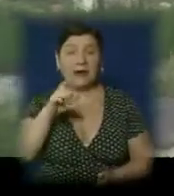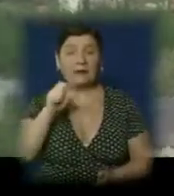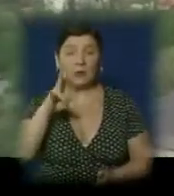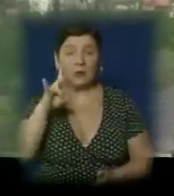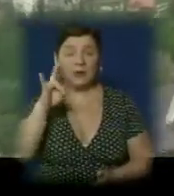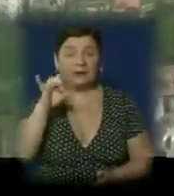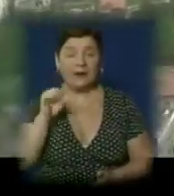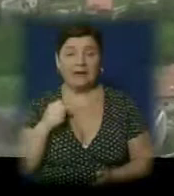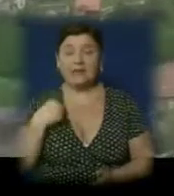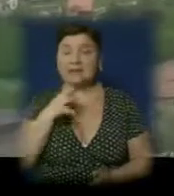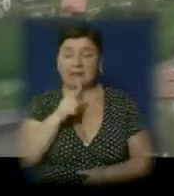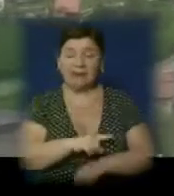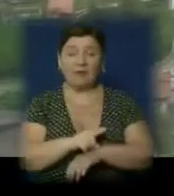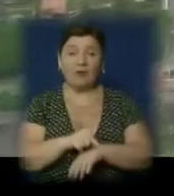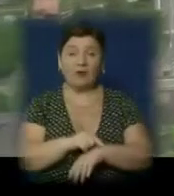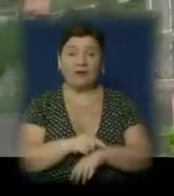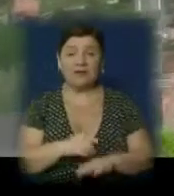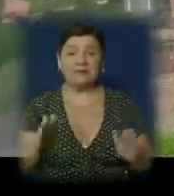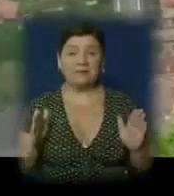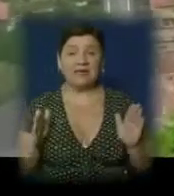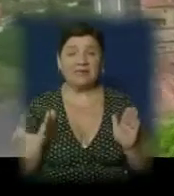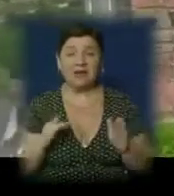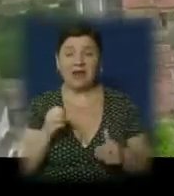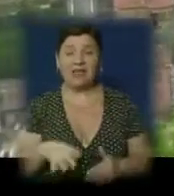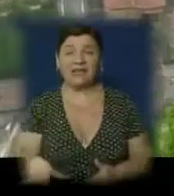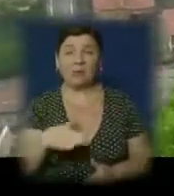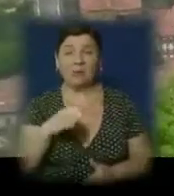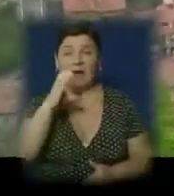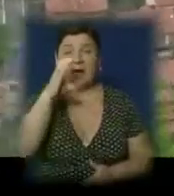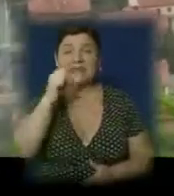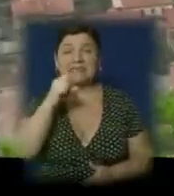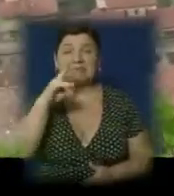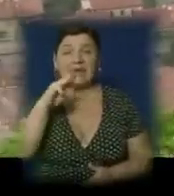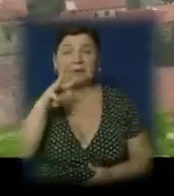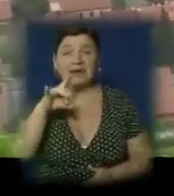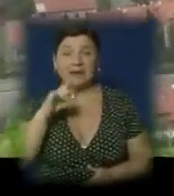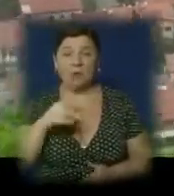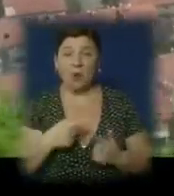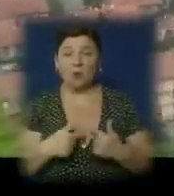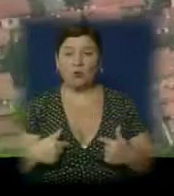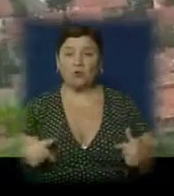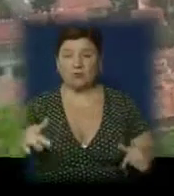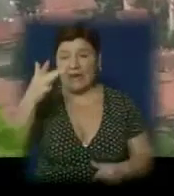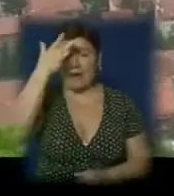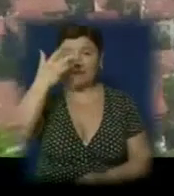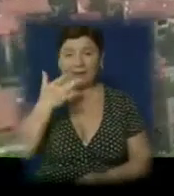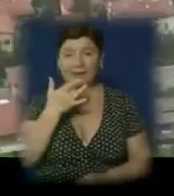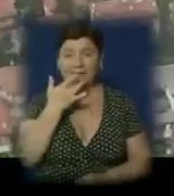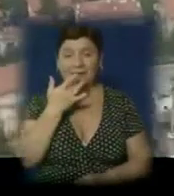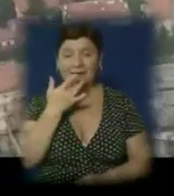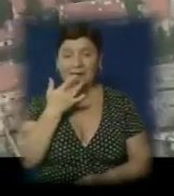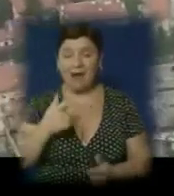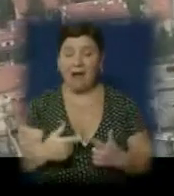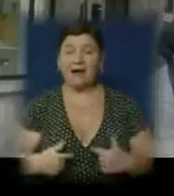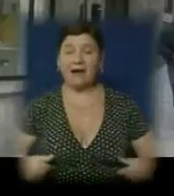кілька годин їх зустріла одна з найменших країн Європи – Сан-Маріно, з усіх сторон оточена Італією. Країна